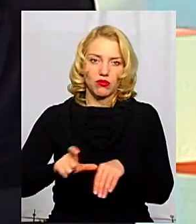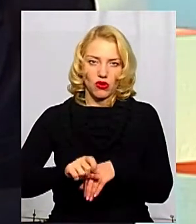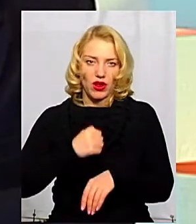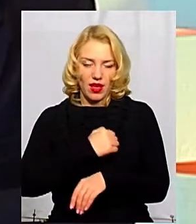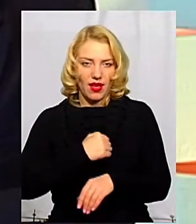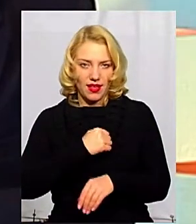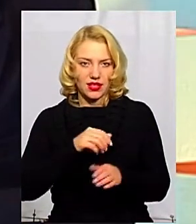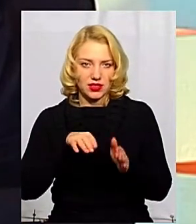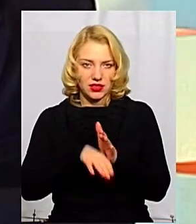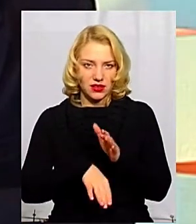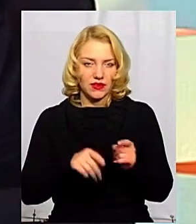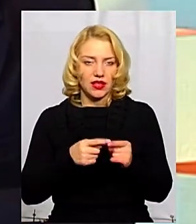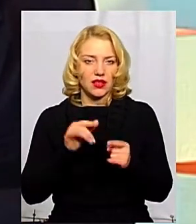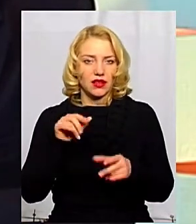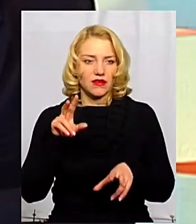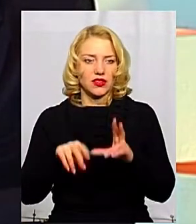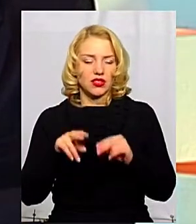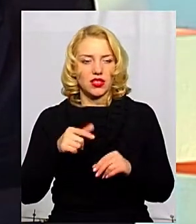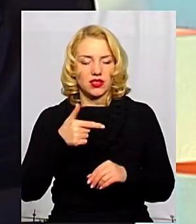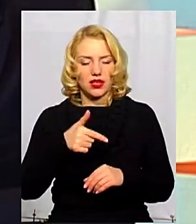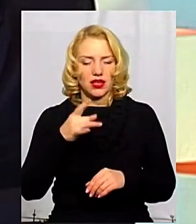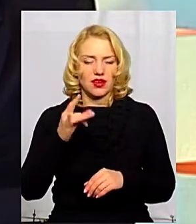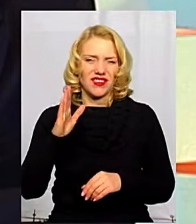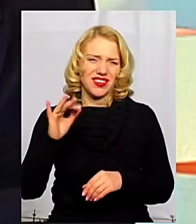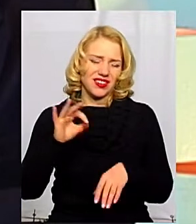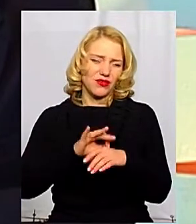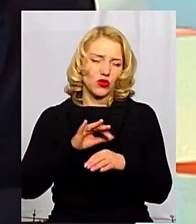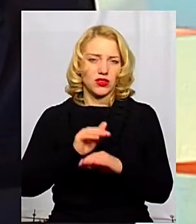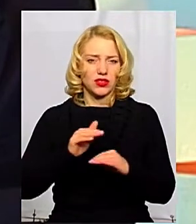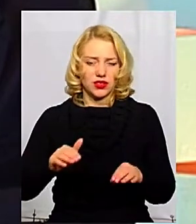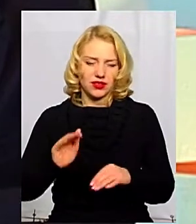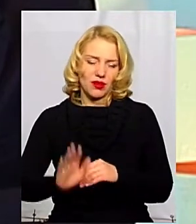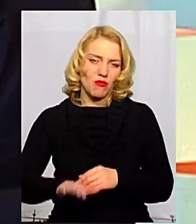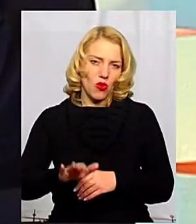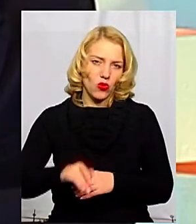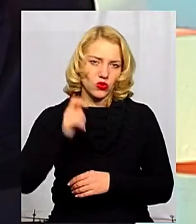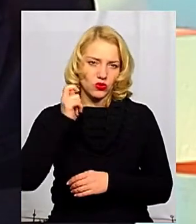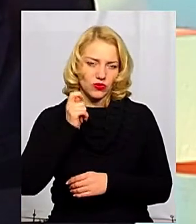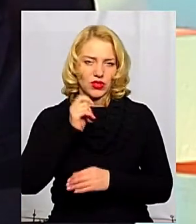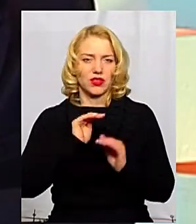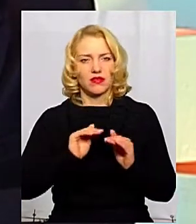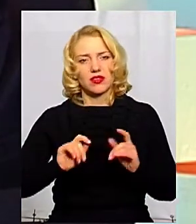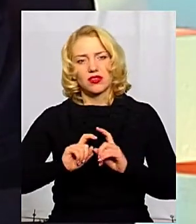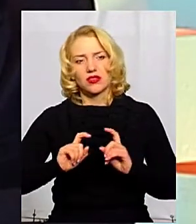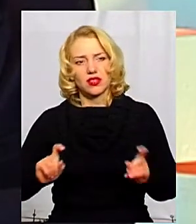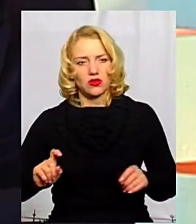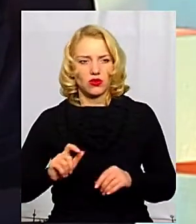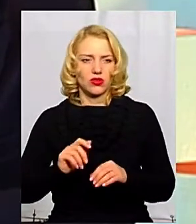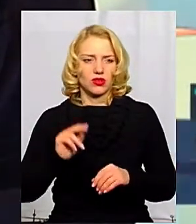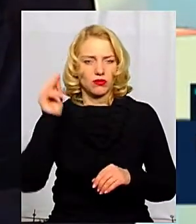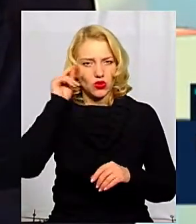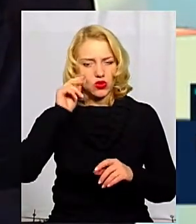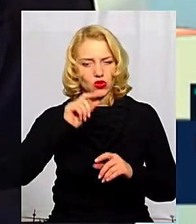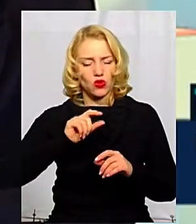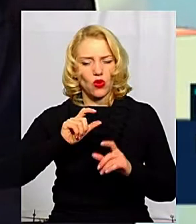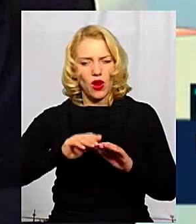гострі респіраторні інфекції, це, як правило, хворіють діти молодшого віку, в дитячих садочках, школярі